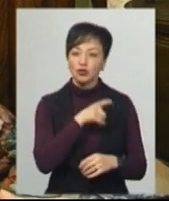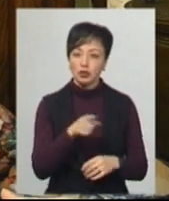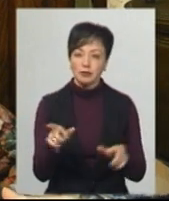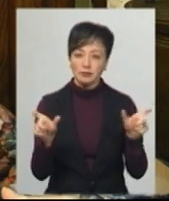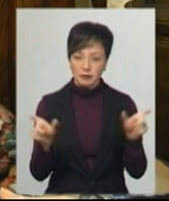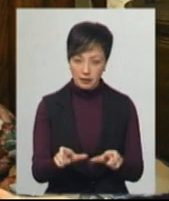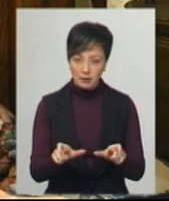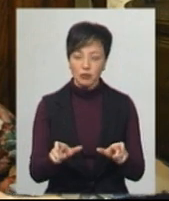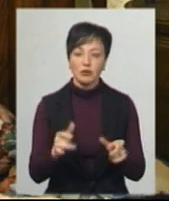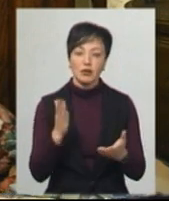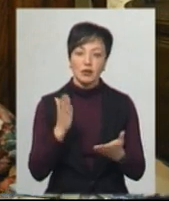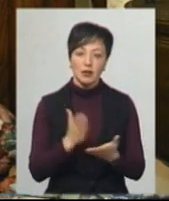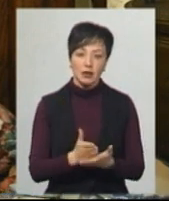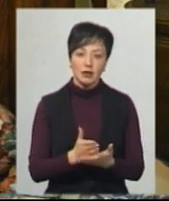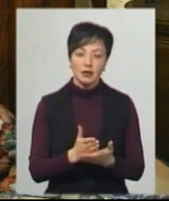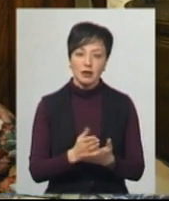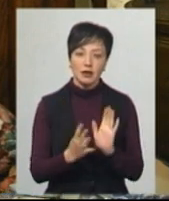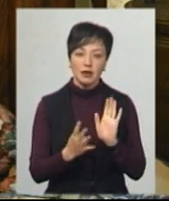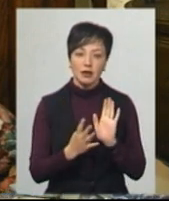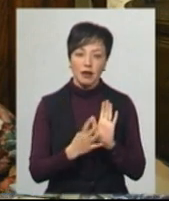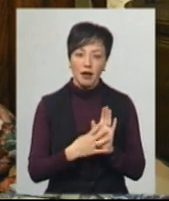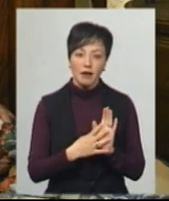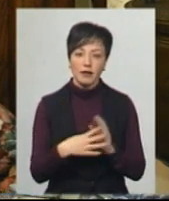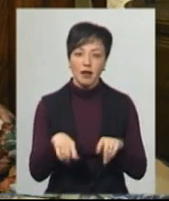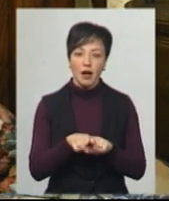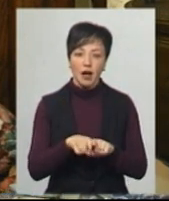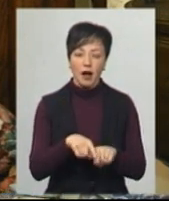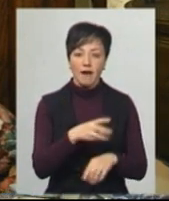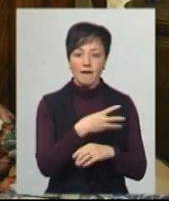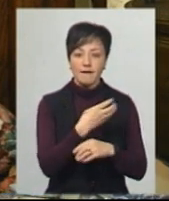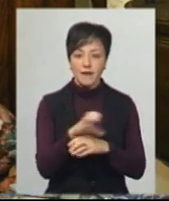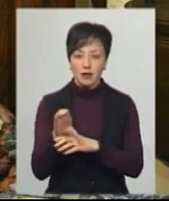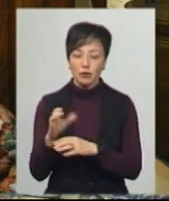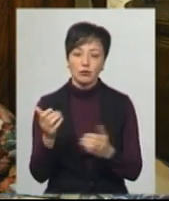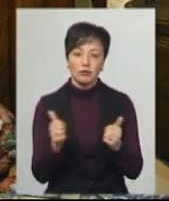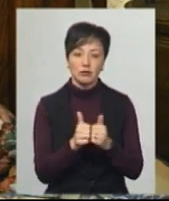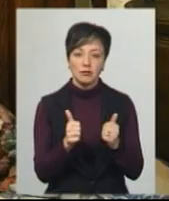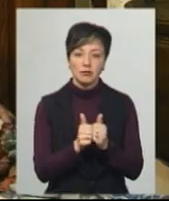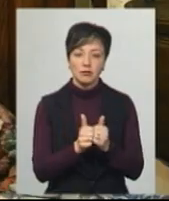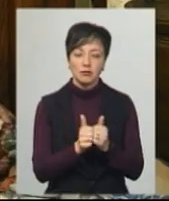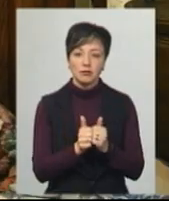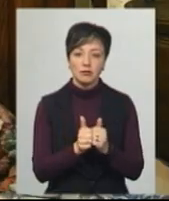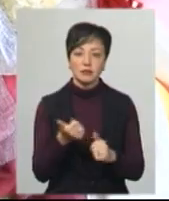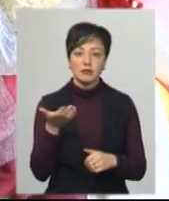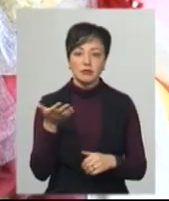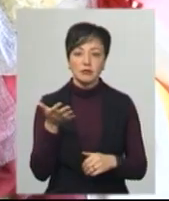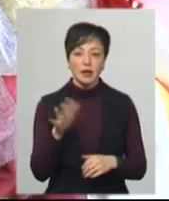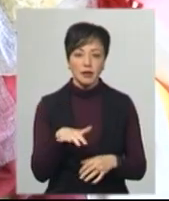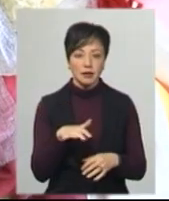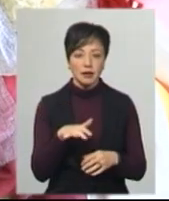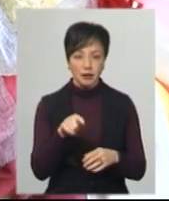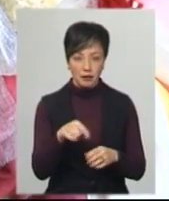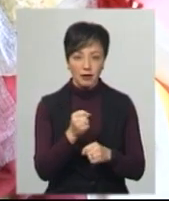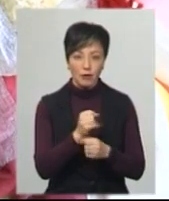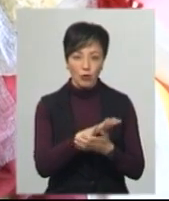карантину не збиралося 9 ось таких відео, і ще близько п'яти в роботі. Тетяна